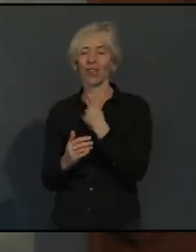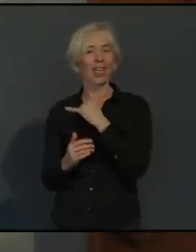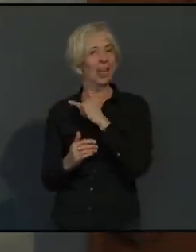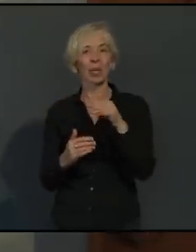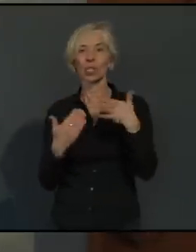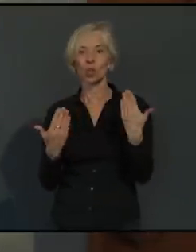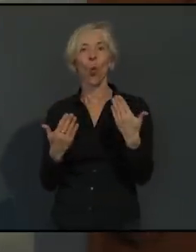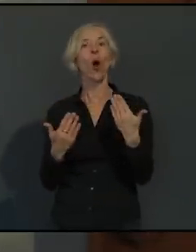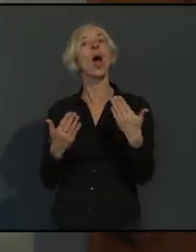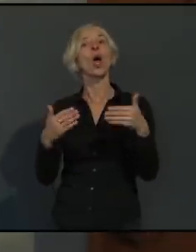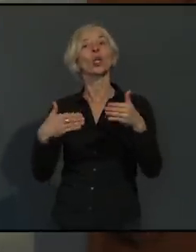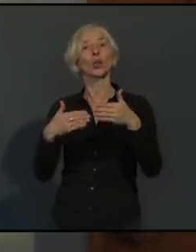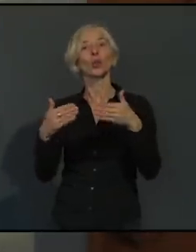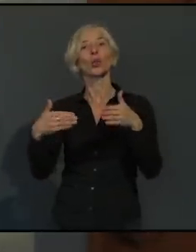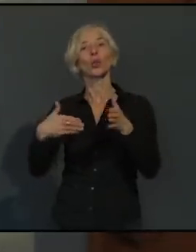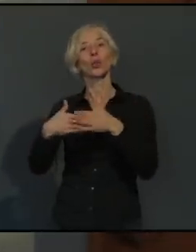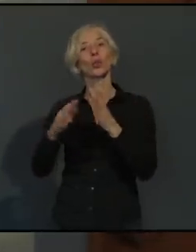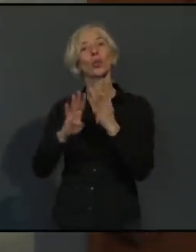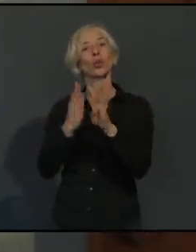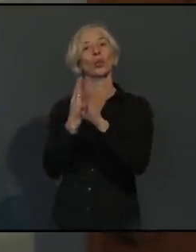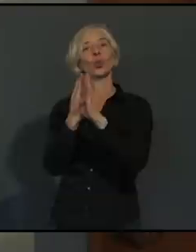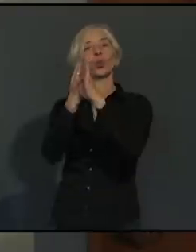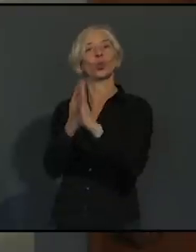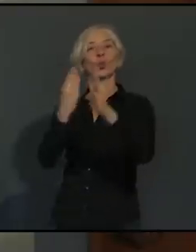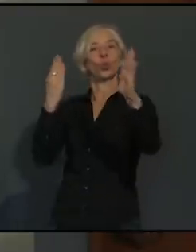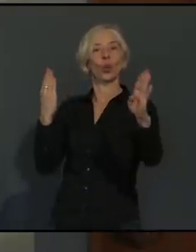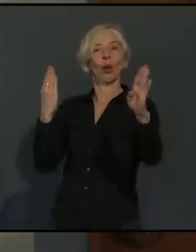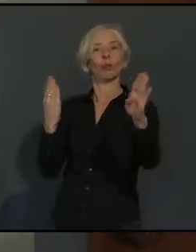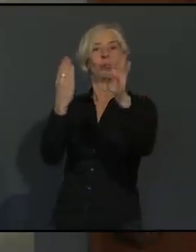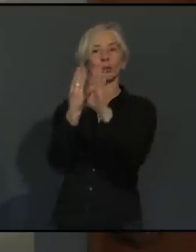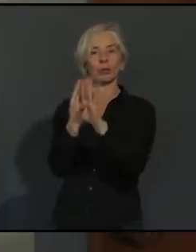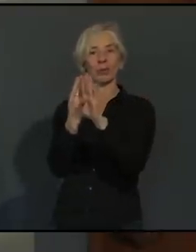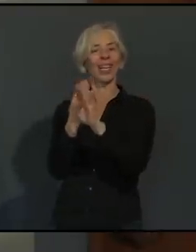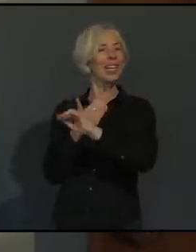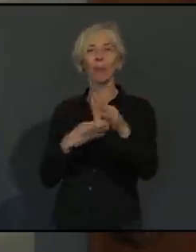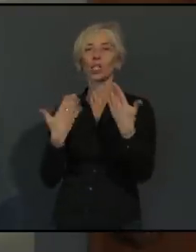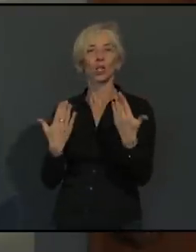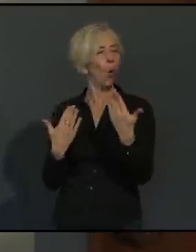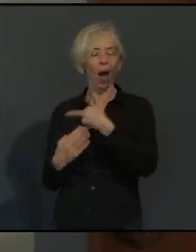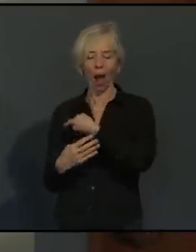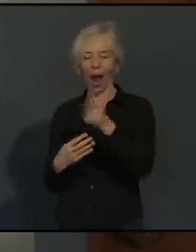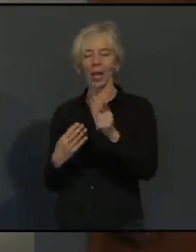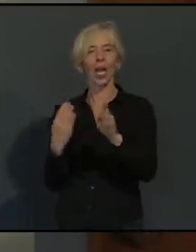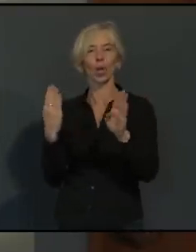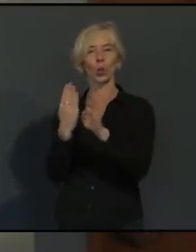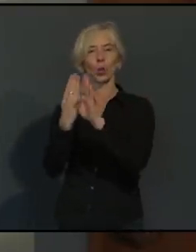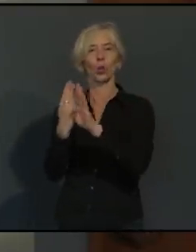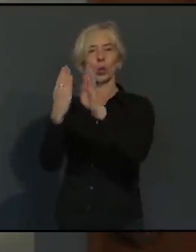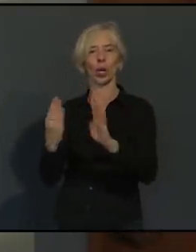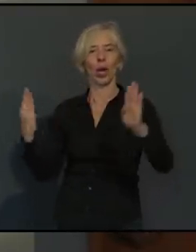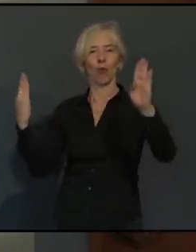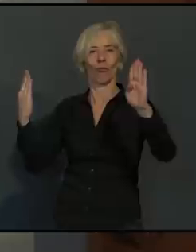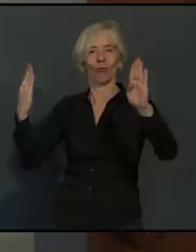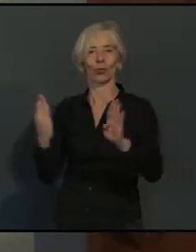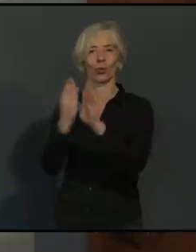Fahrzeugtüren regelmäßig natürlich bei den Haltestellen stattfindet. Und die Hersteller von den Fahrzeugen haben